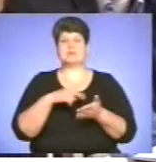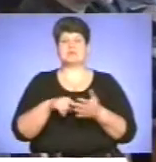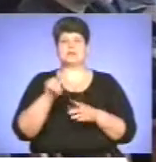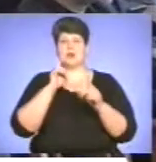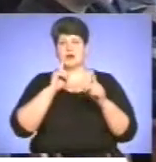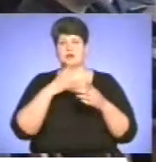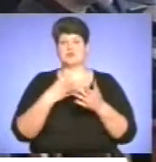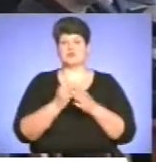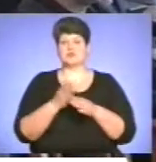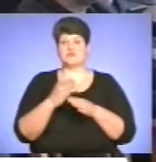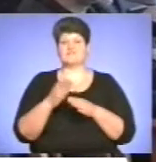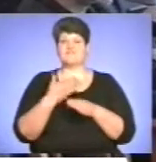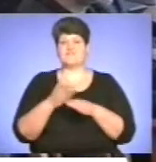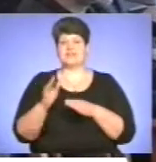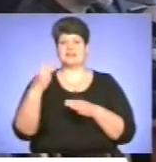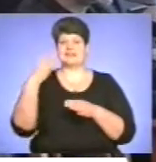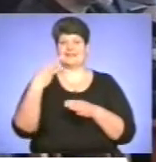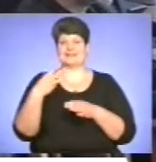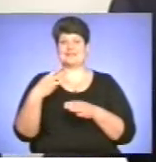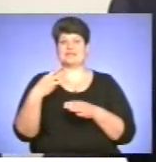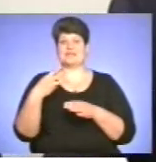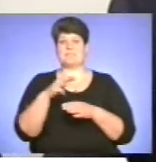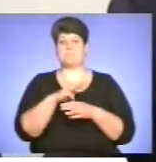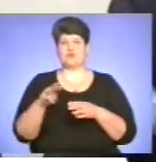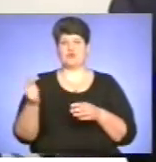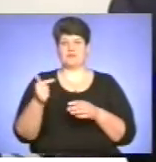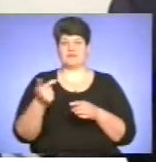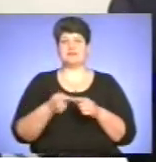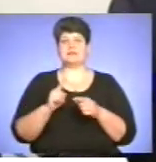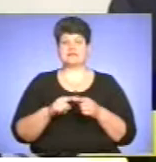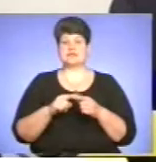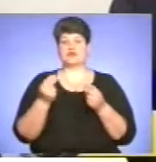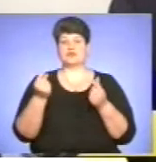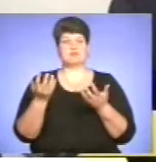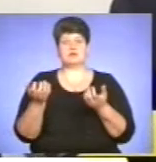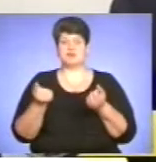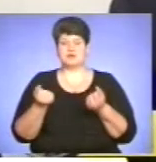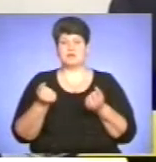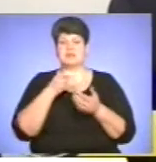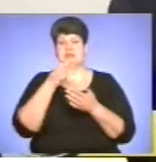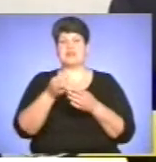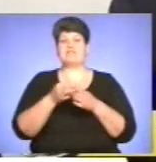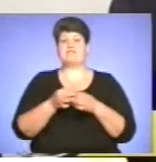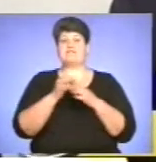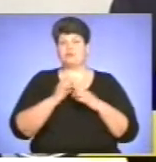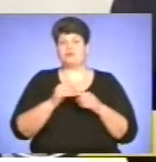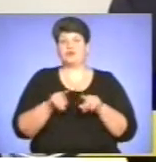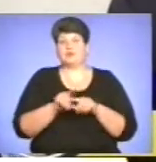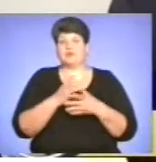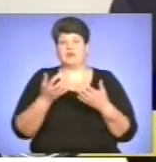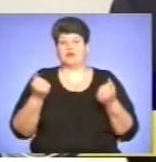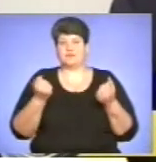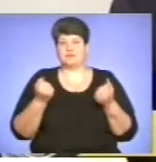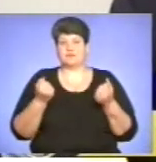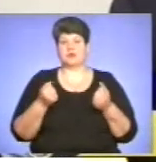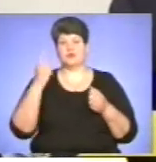свою чергу виділила 30 мільйонів гривень. Звичайно, ми цих грошей не отримали, поки що не отримали відповіді. Будемо сподіватися, що десь наші